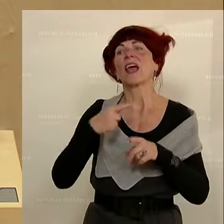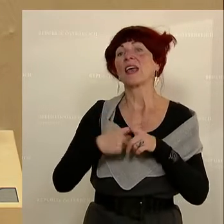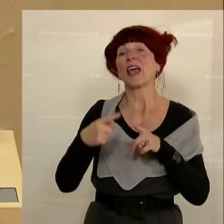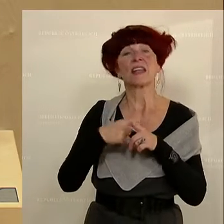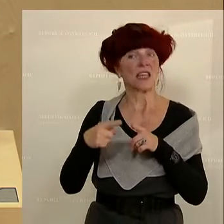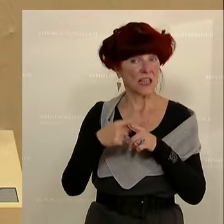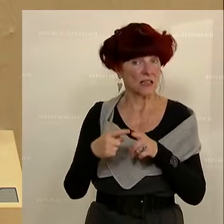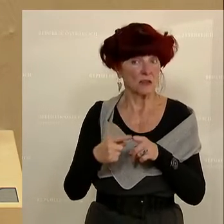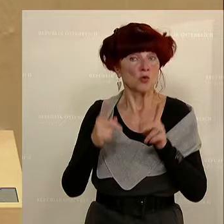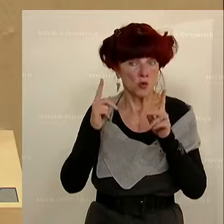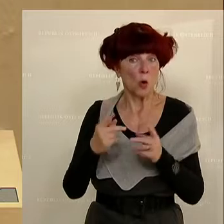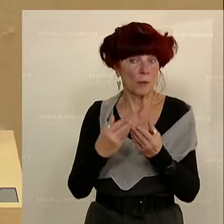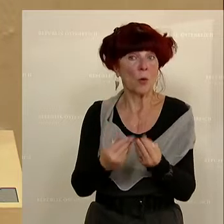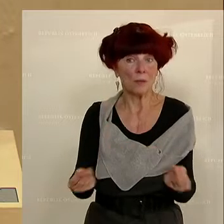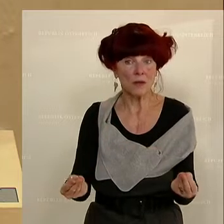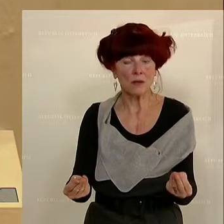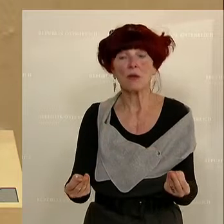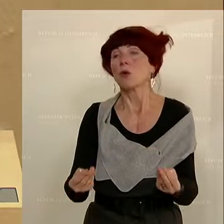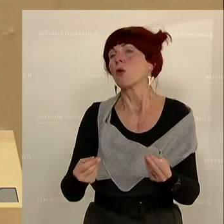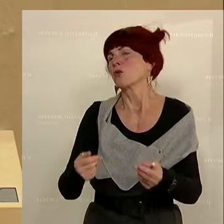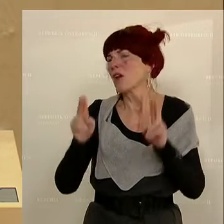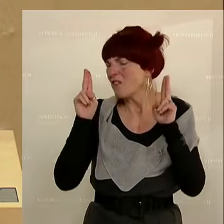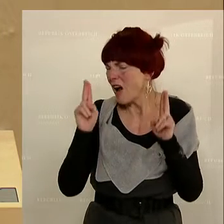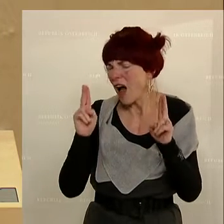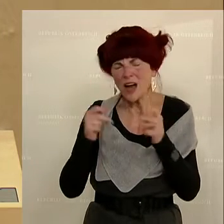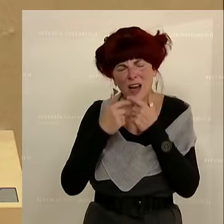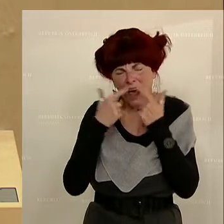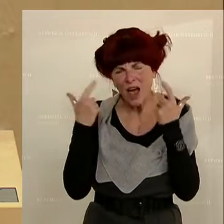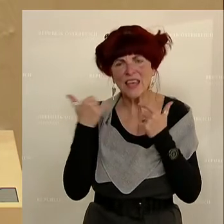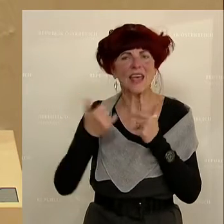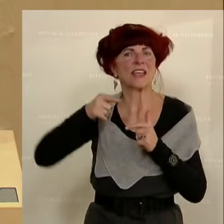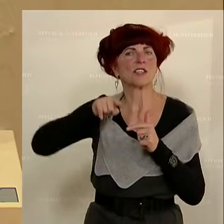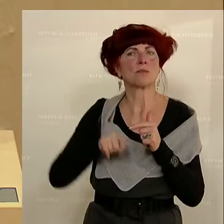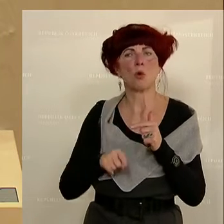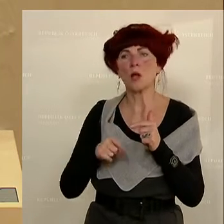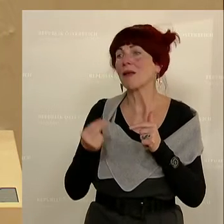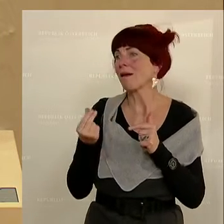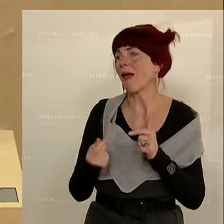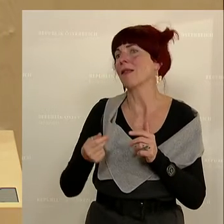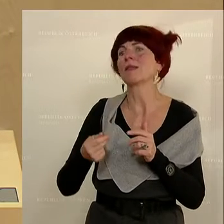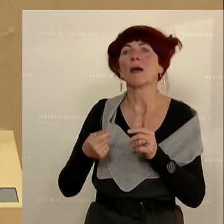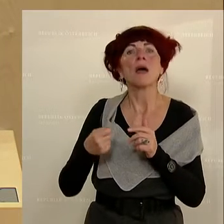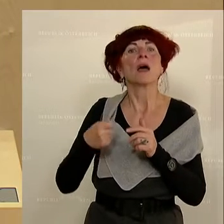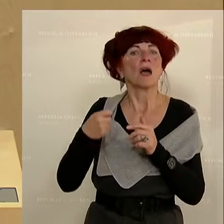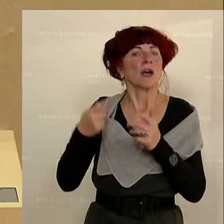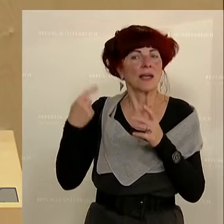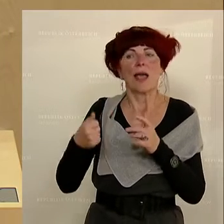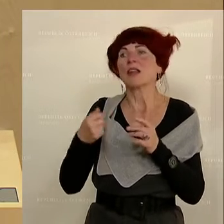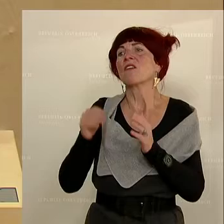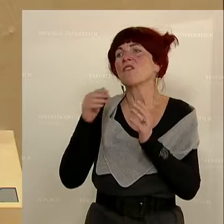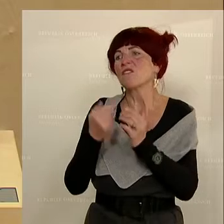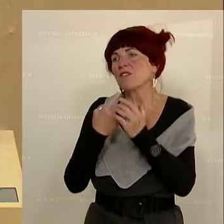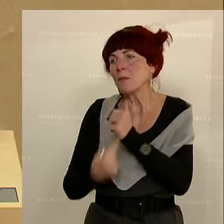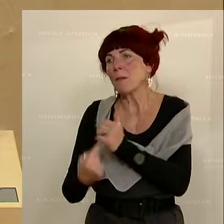erhalten. Weil Faktum ist, und da braucht man überhaupt nicht diskutieren, jeden Monat verlieren sie bares Geld, wenn das mit den Zinsen immer